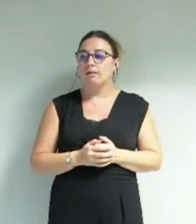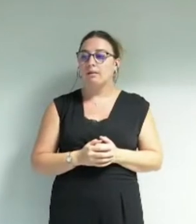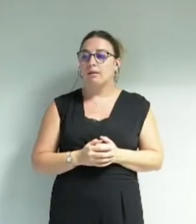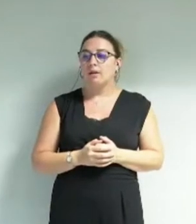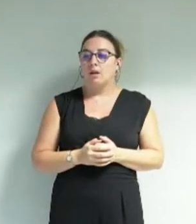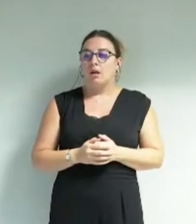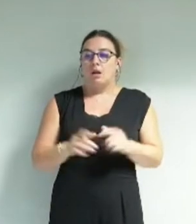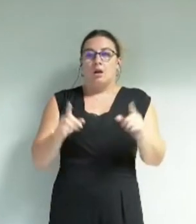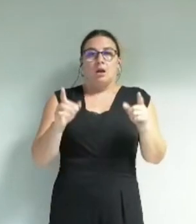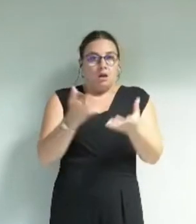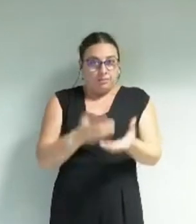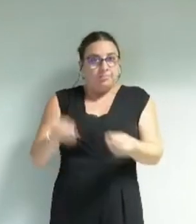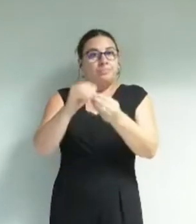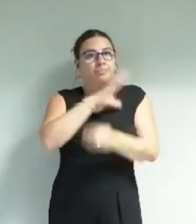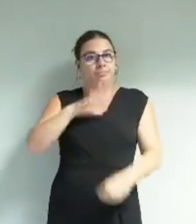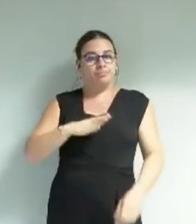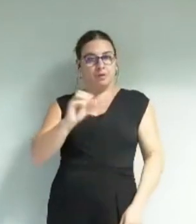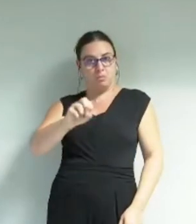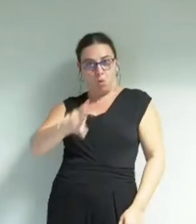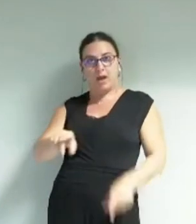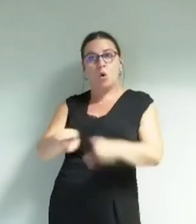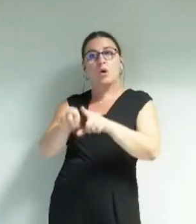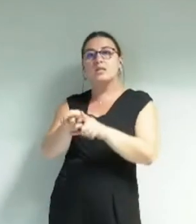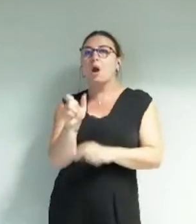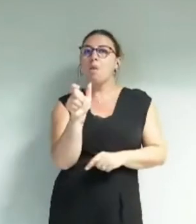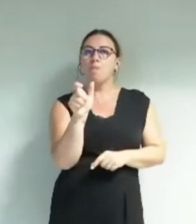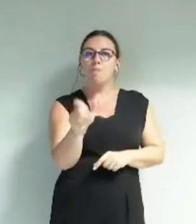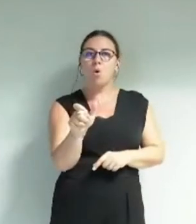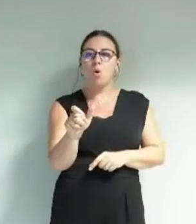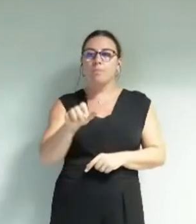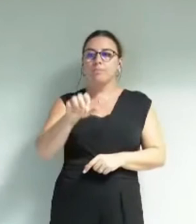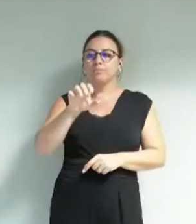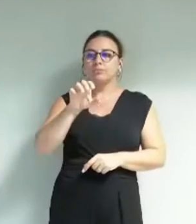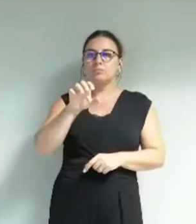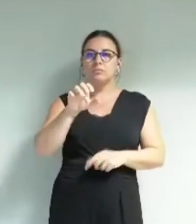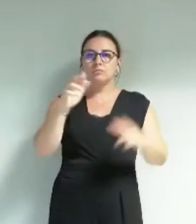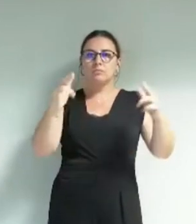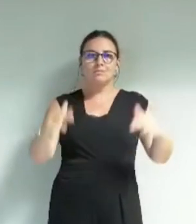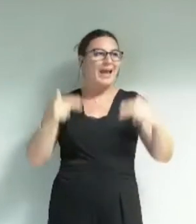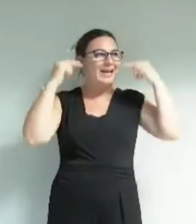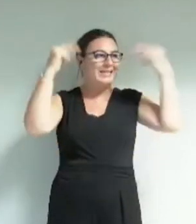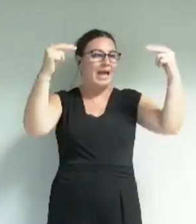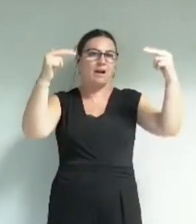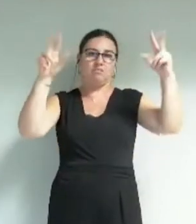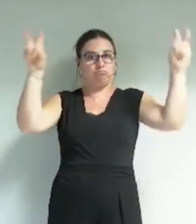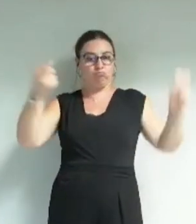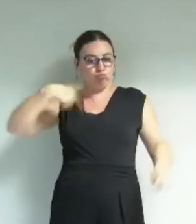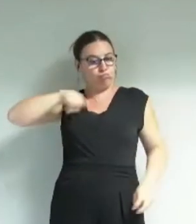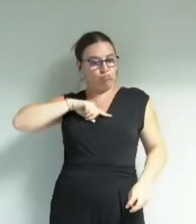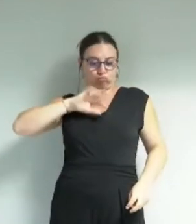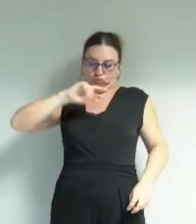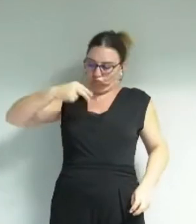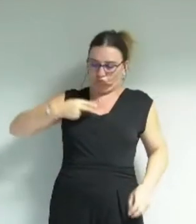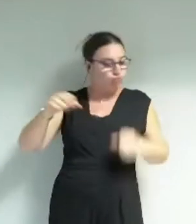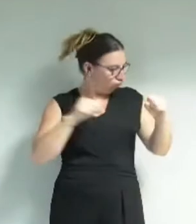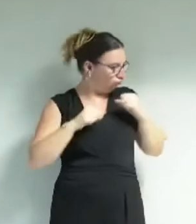et je voudrais simplement signifier à madame Bauer qu'effectivement le terme élitaire pour tous nous correspond qu'il nous va bien et que nous sommes